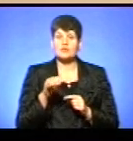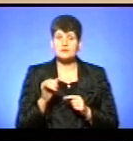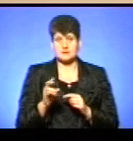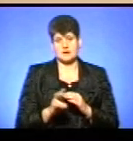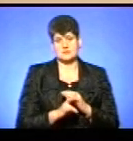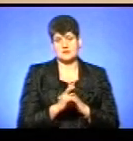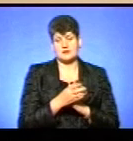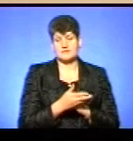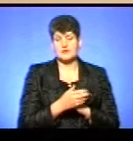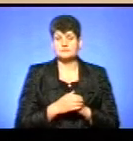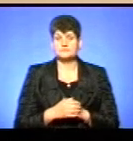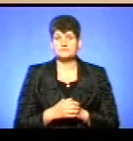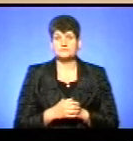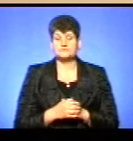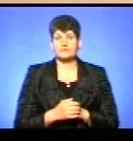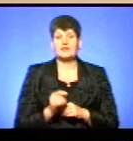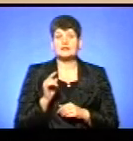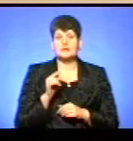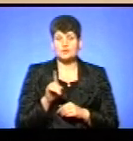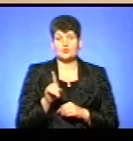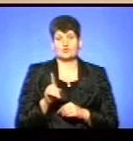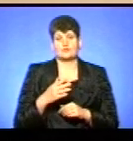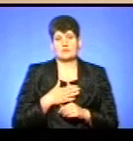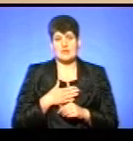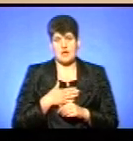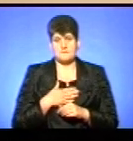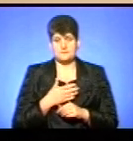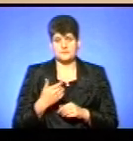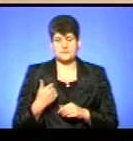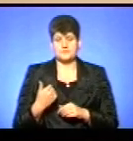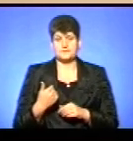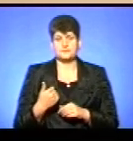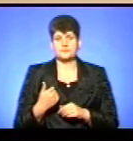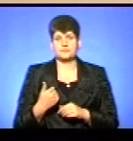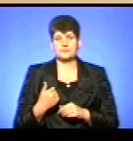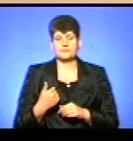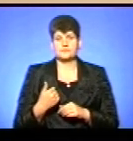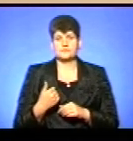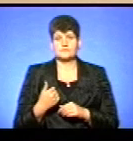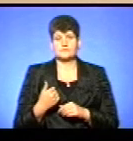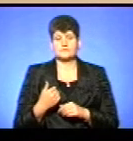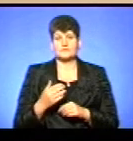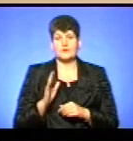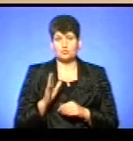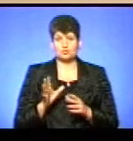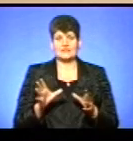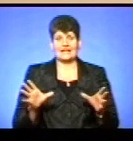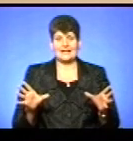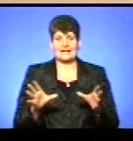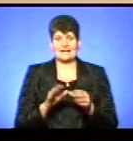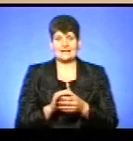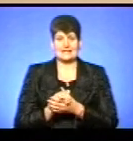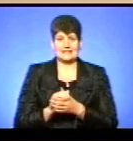І для того, щоб нам бути єдиною